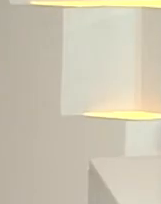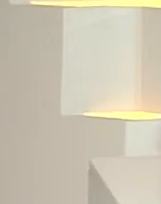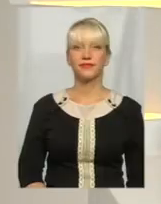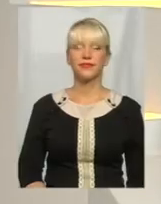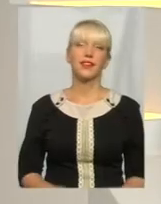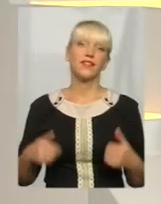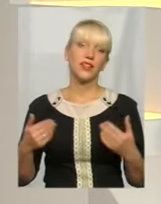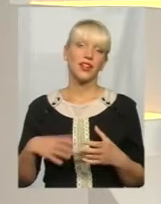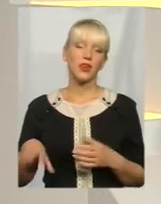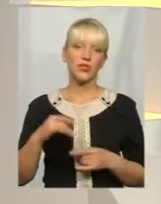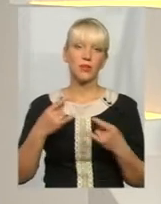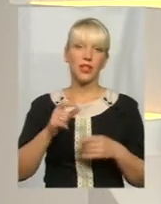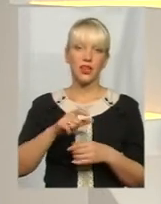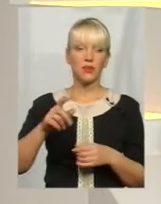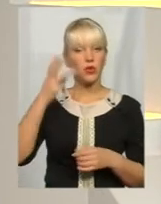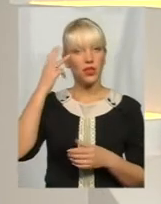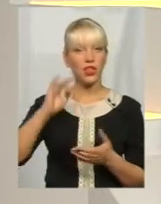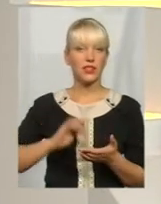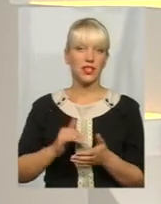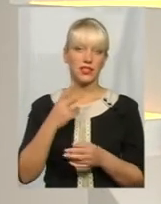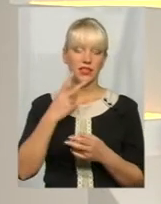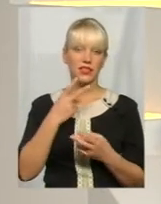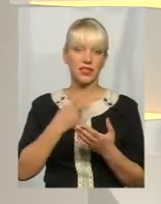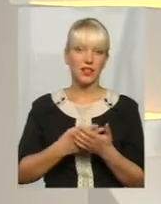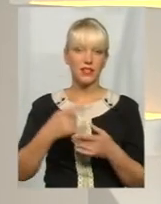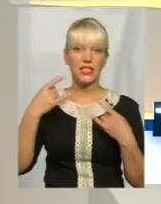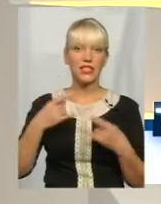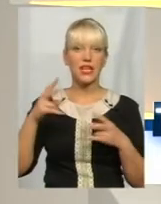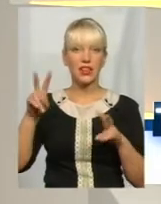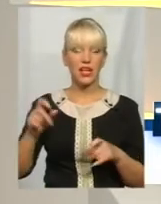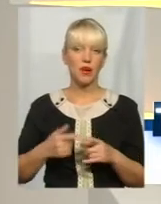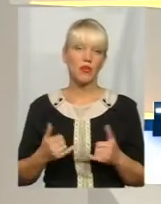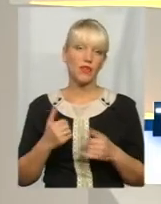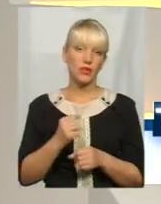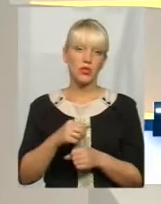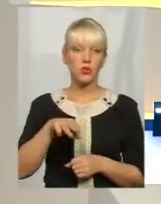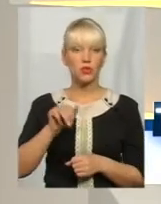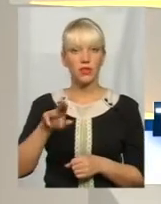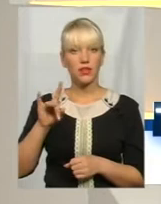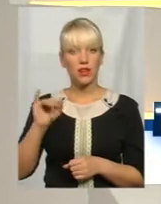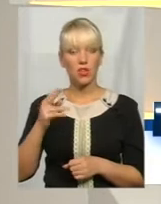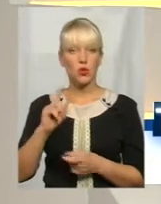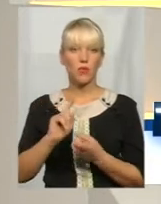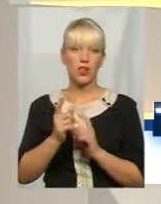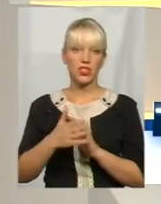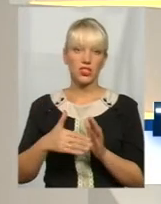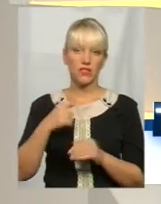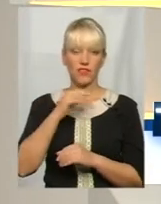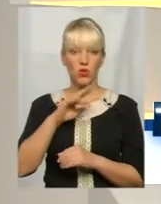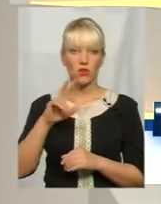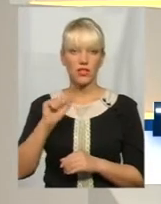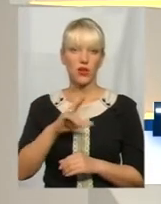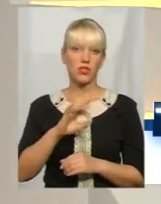Мої вітання усім телеглядачам Поділяцентр в ефірі тема. Сьогодні для вас у студії працює ведуча юна мітрашко, сурдопереклад